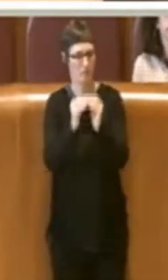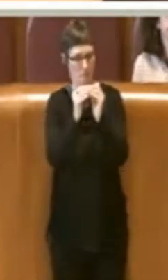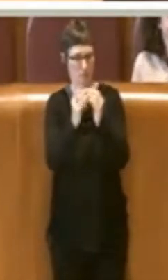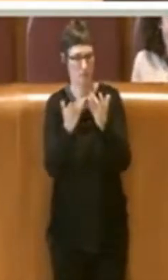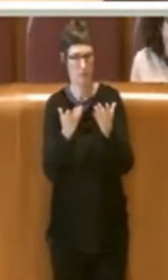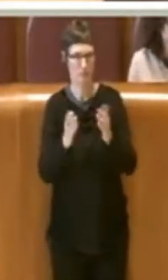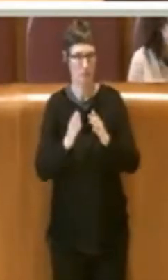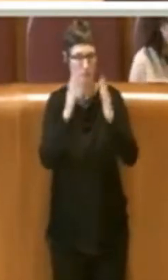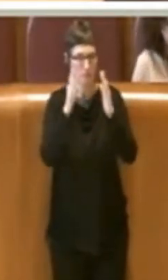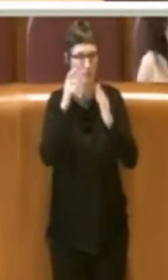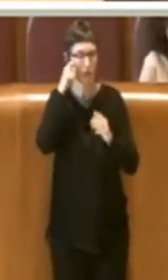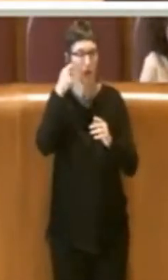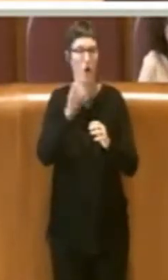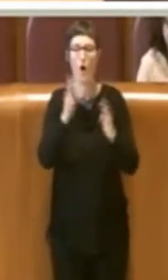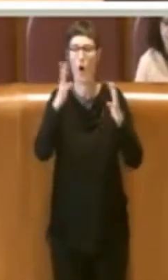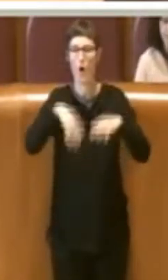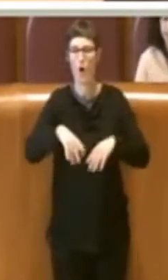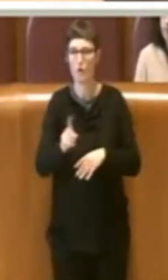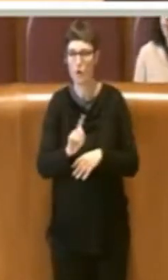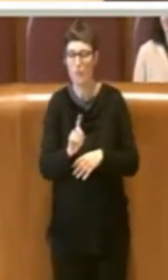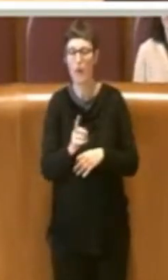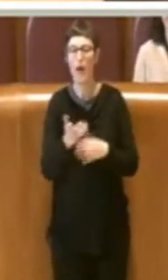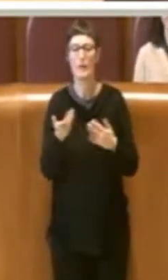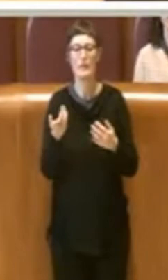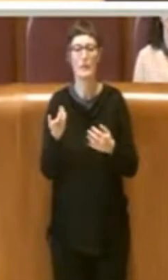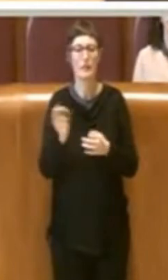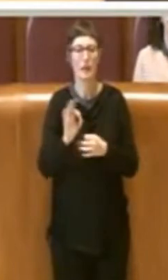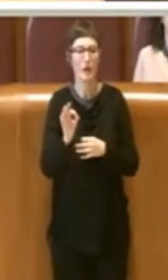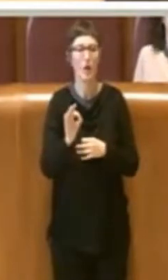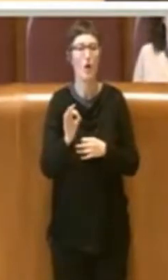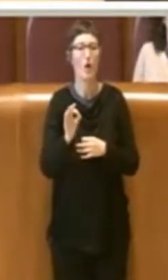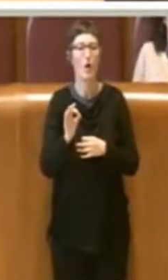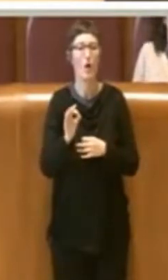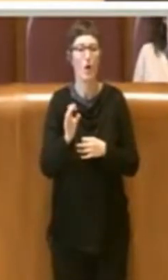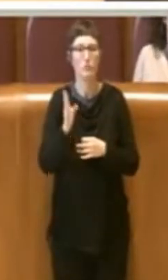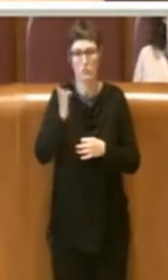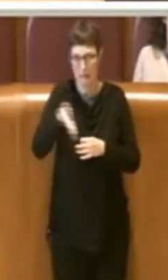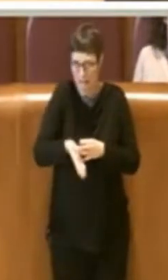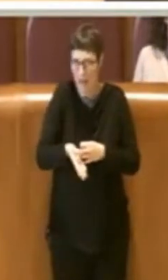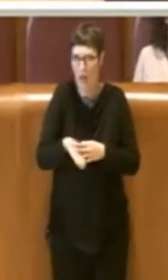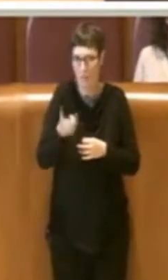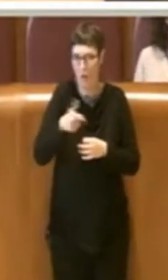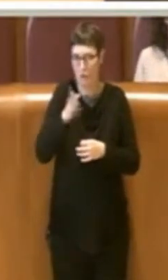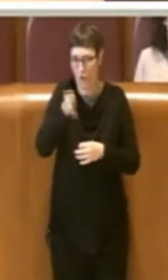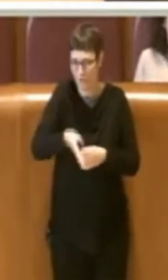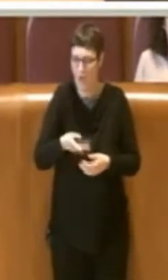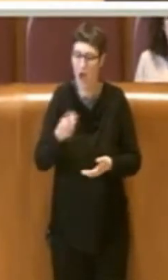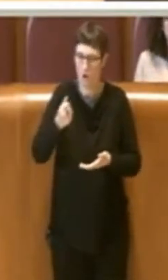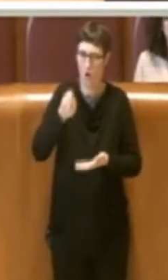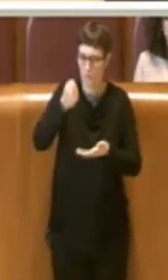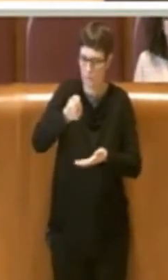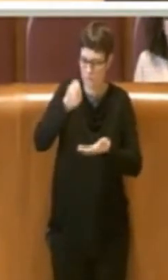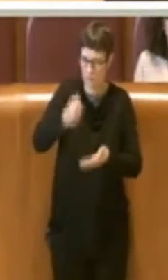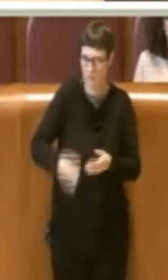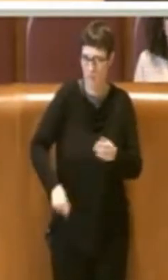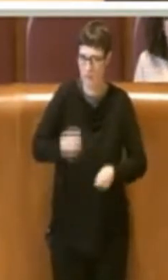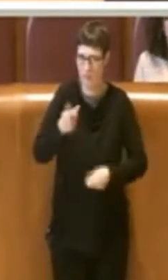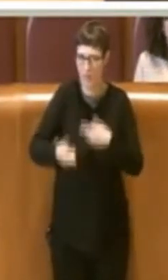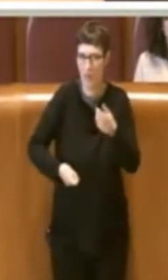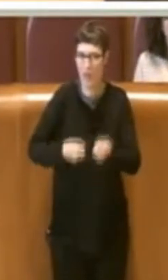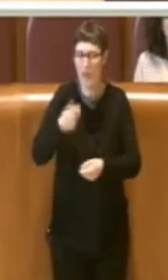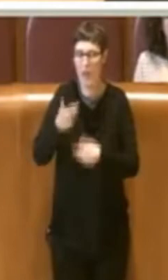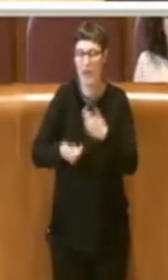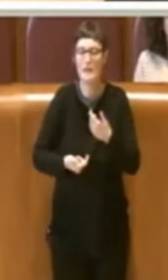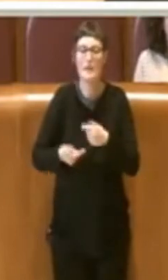abbatterle anche in danno e quindi con un conseguente impegno di risorse economiche, procedere nella seconda direzione,